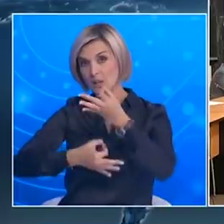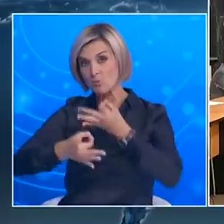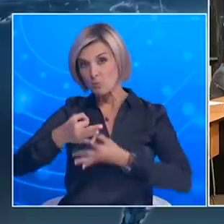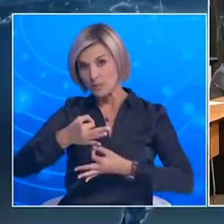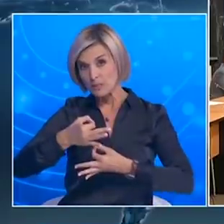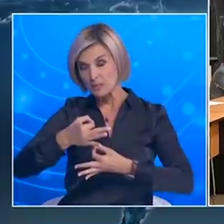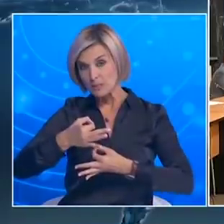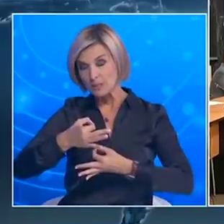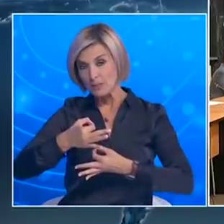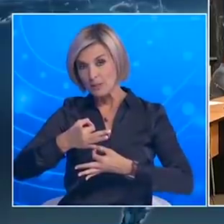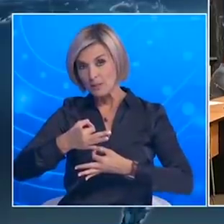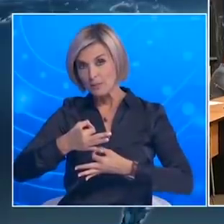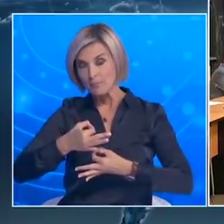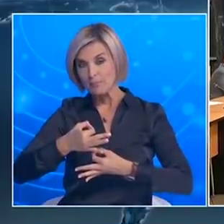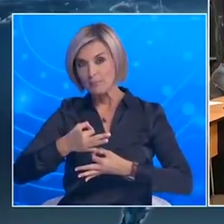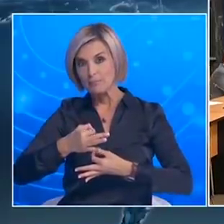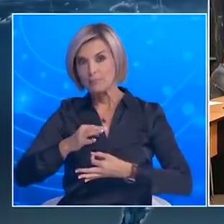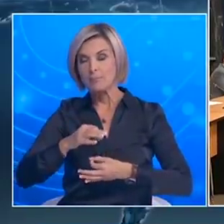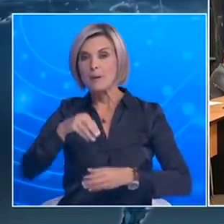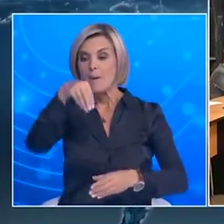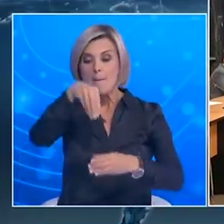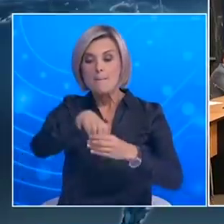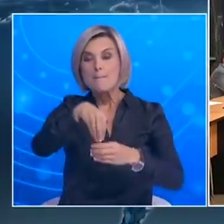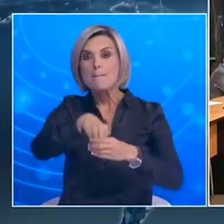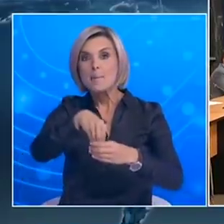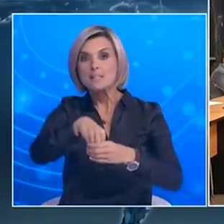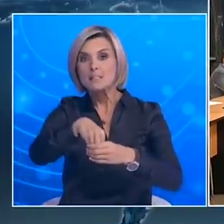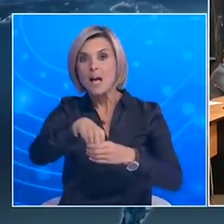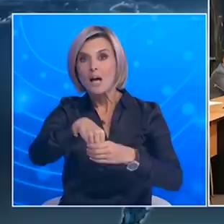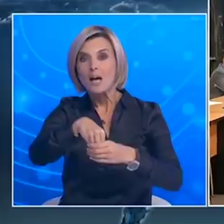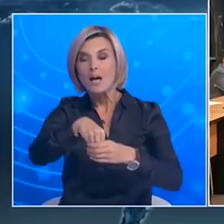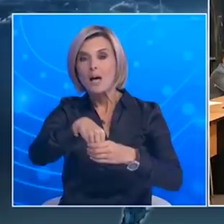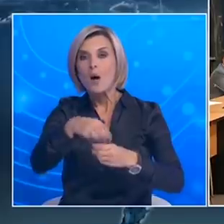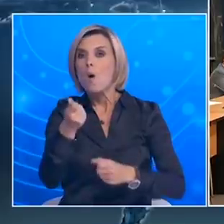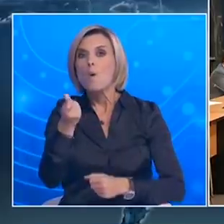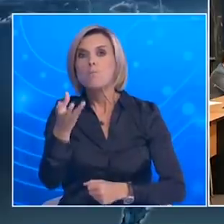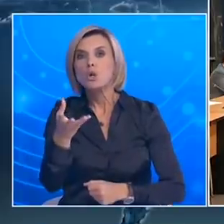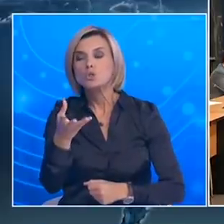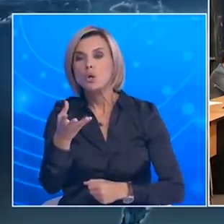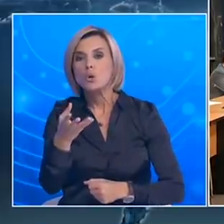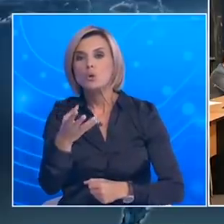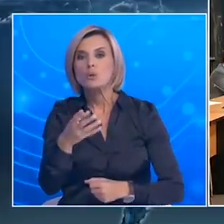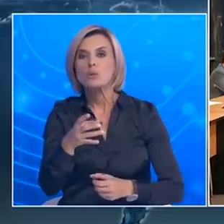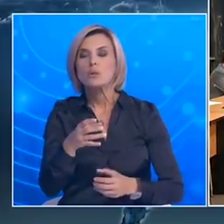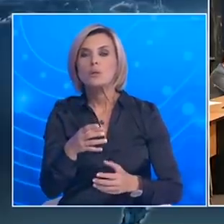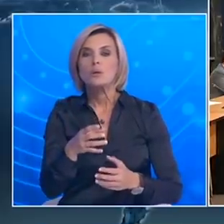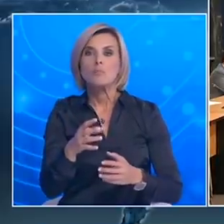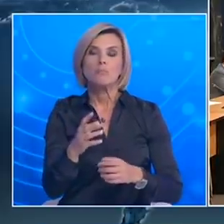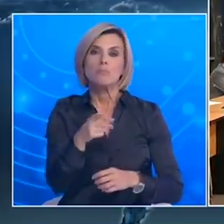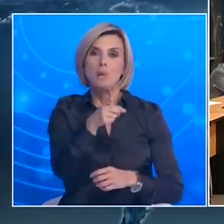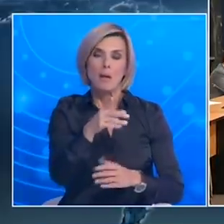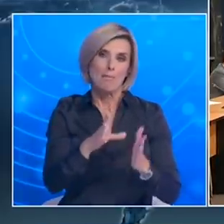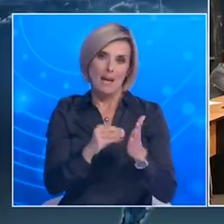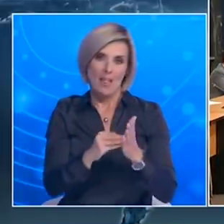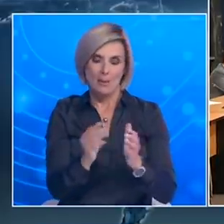αυτά είναι τα επιβεβαιωμένα Στην κοινότητα πόσα μπορεί να υπάρχουν Γιατί ίσως να το παλαπασίες κανείς επί τρία και να πει ότι είναι 10.000 Άρα